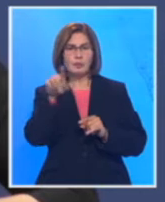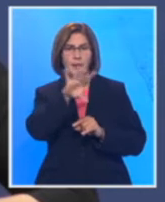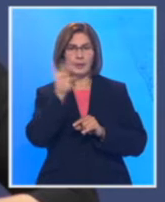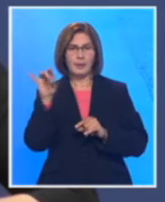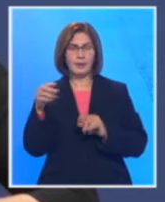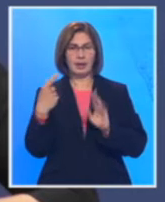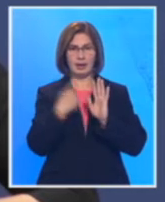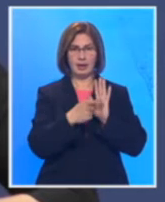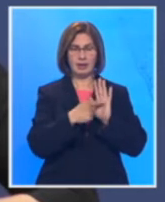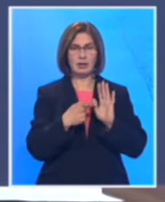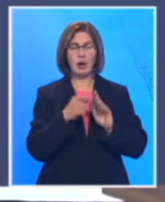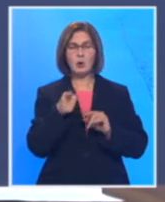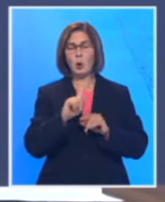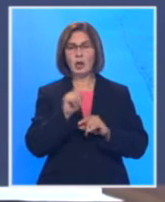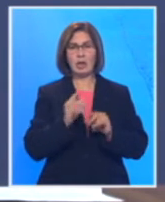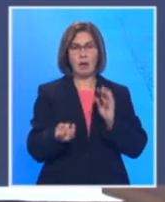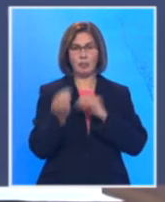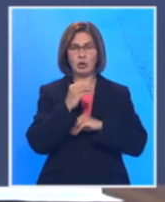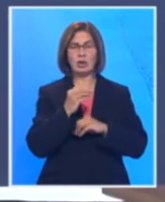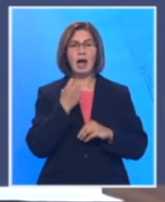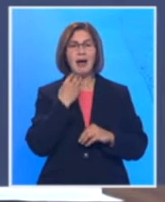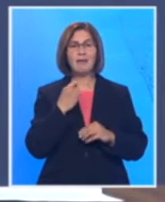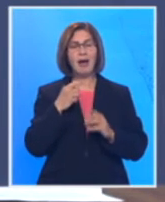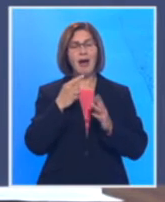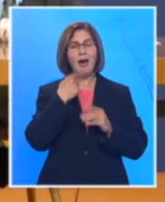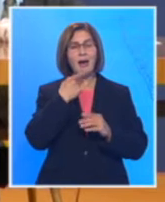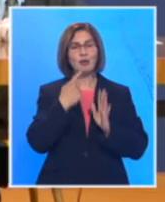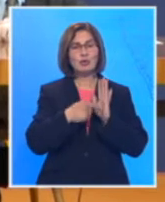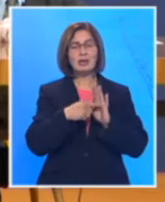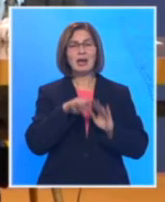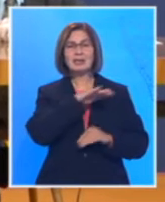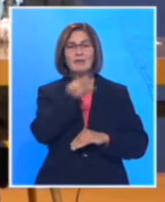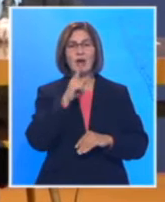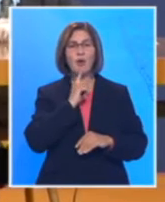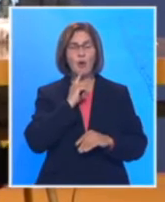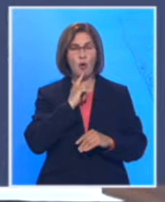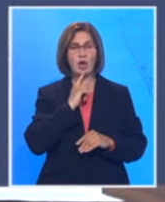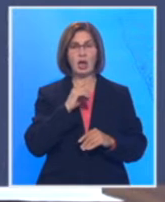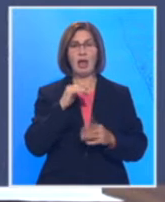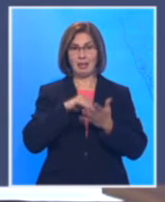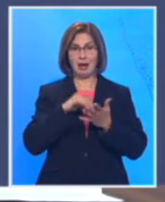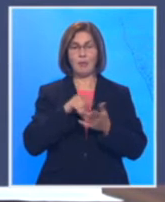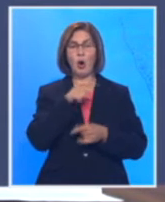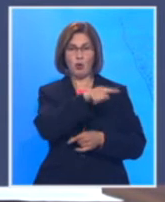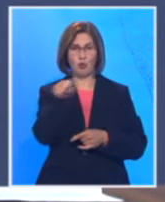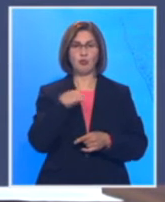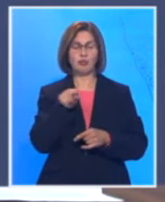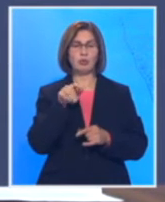pozitivnosti nije porastao. Kada je reč o testiranju, poručuju da svi koji treba da budu testirani su. Svi koji su